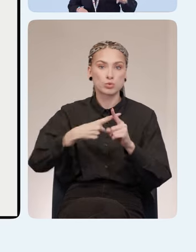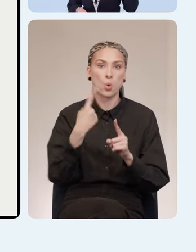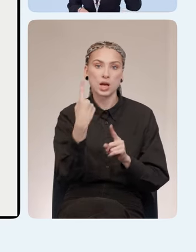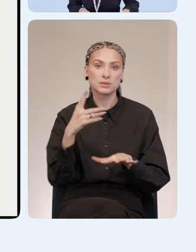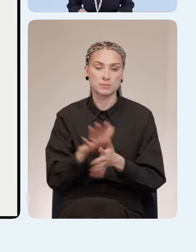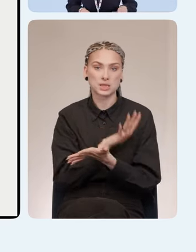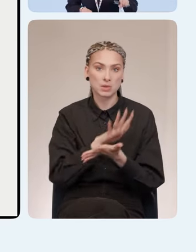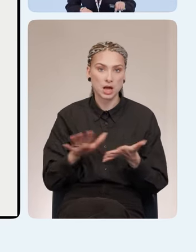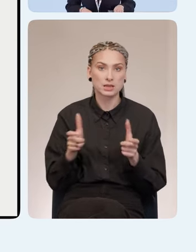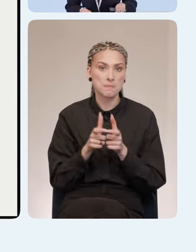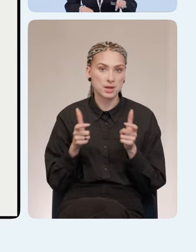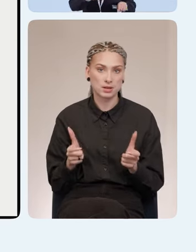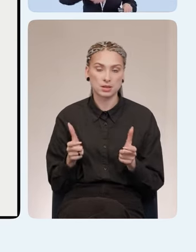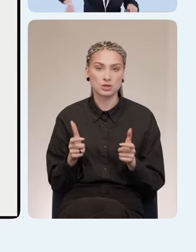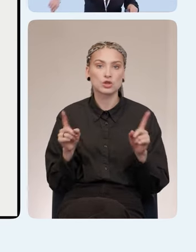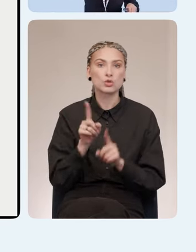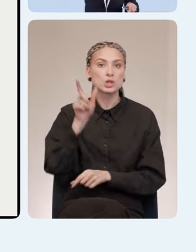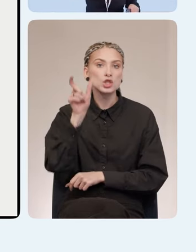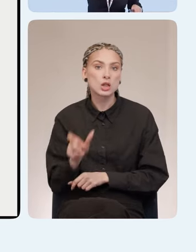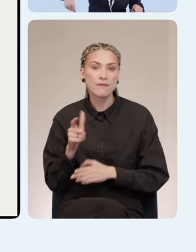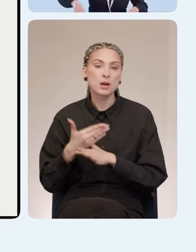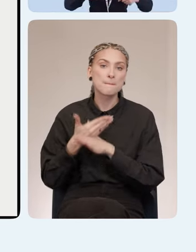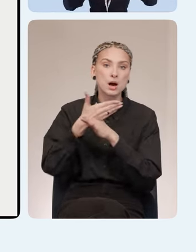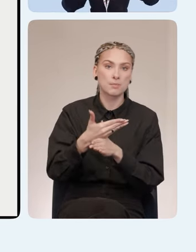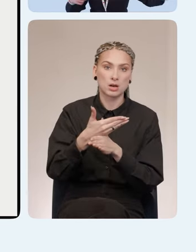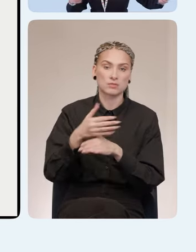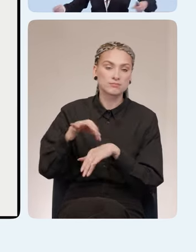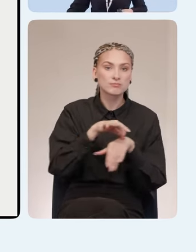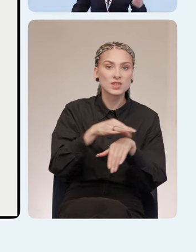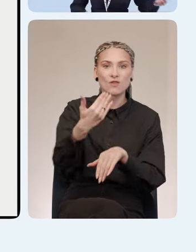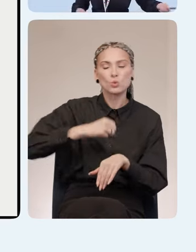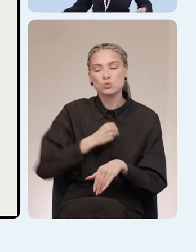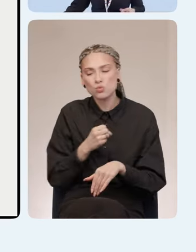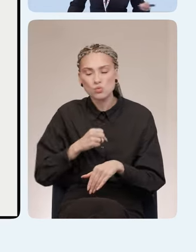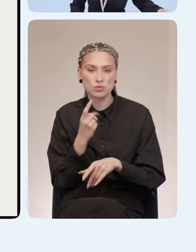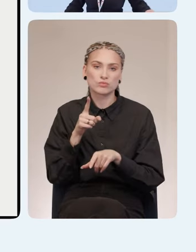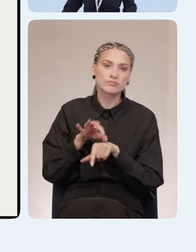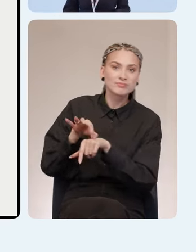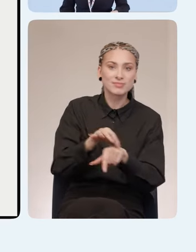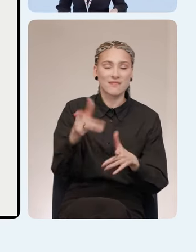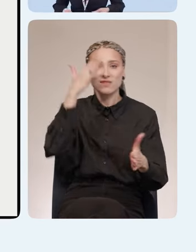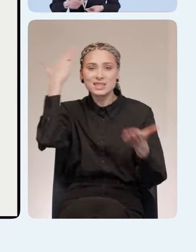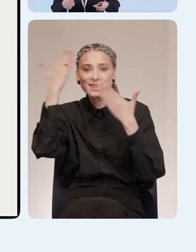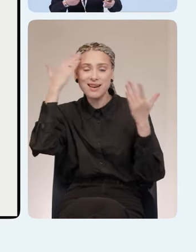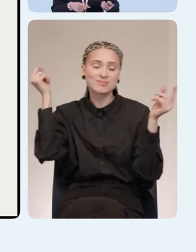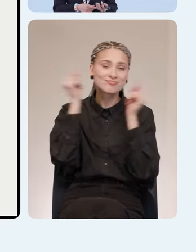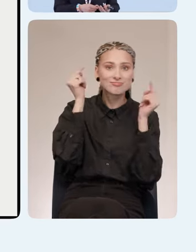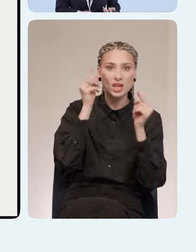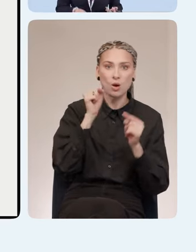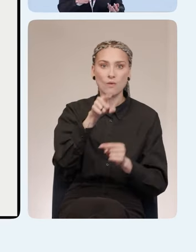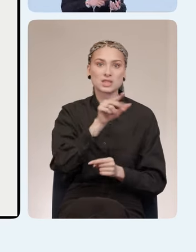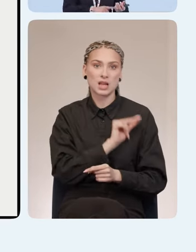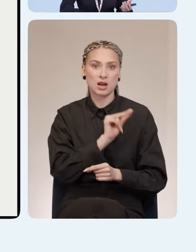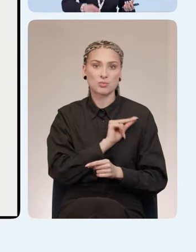бесплатный билет, чтобы человеку помогал его товарищ, друг и так далее. Они веселились, они кайфовали. А у вас не работали